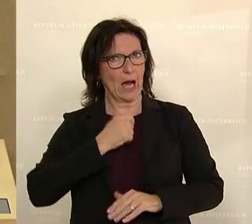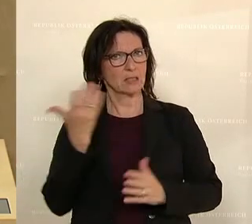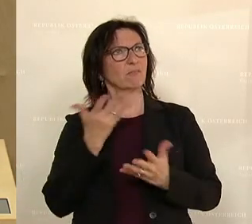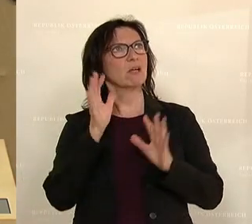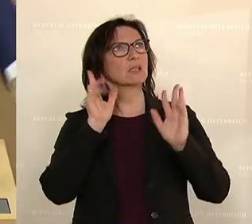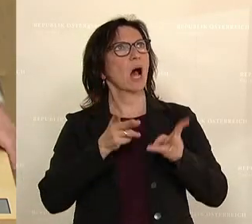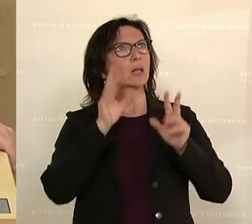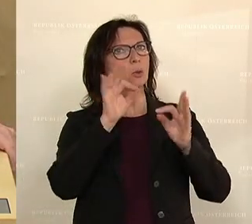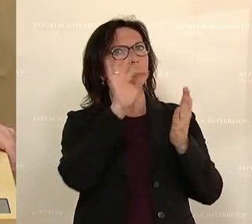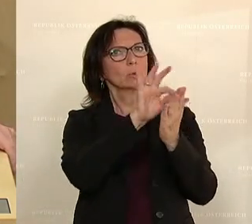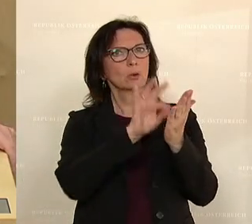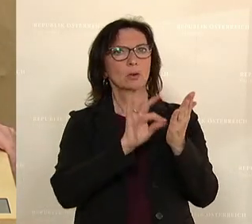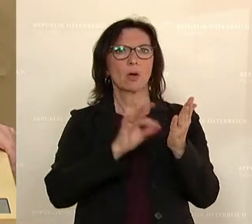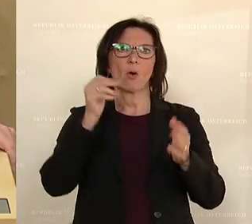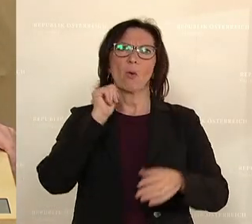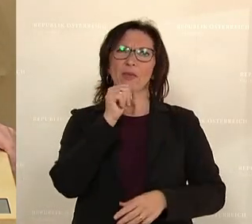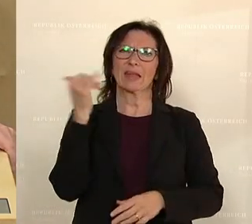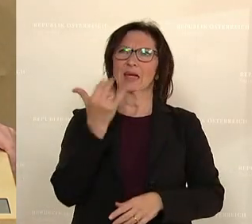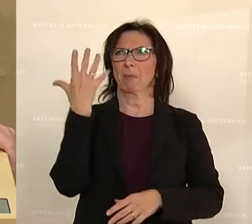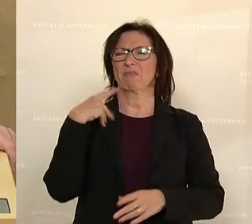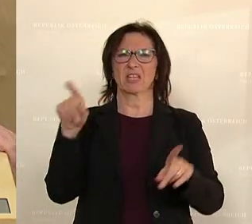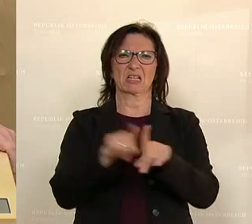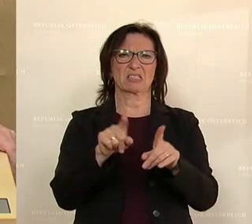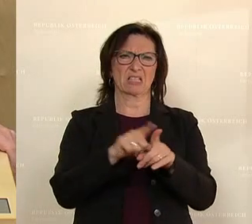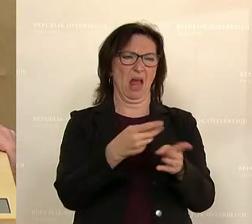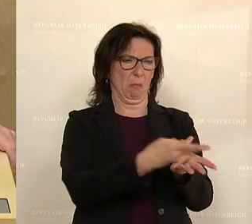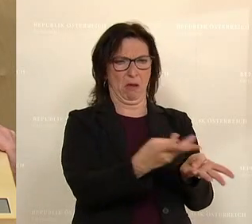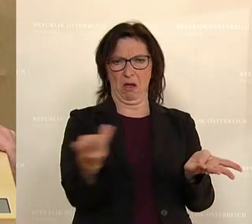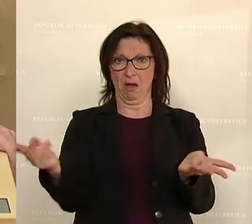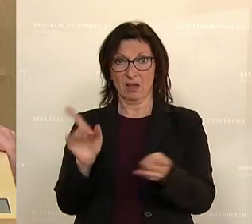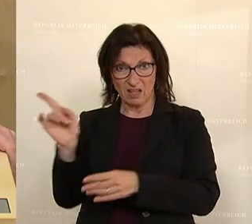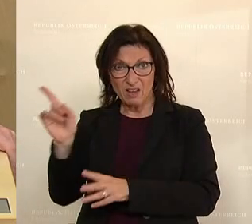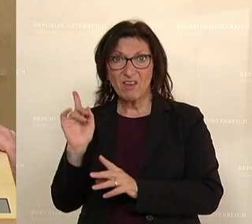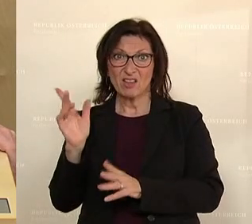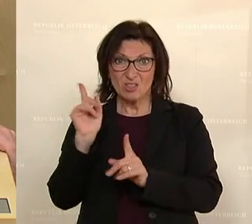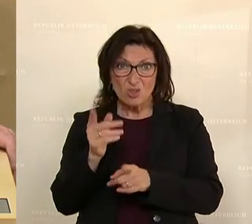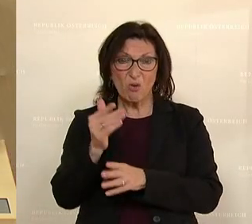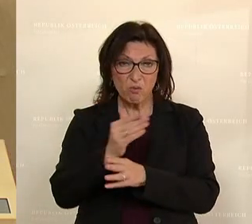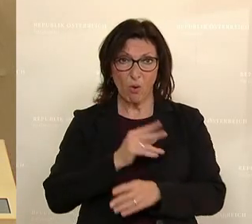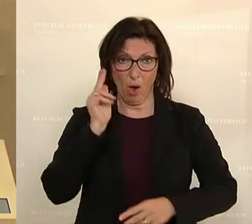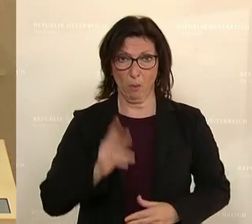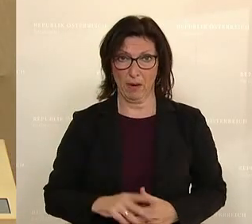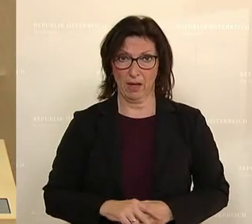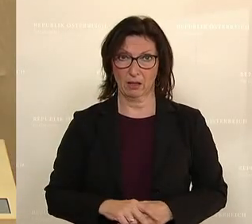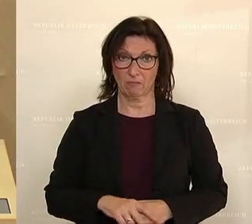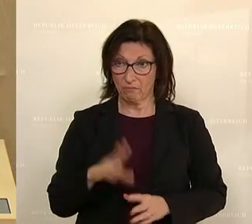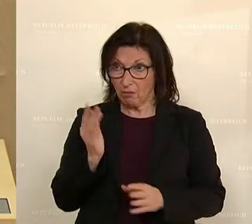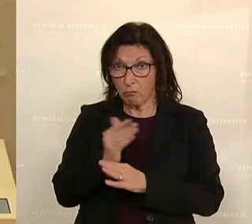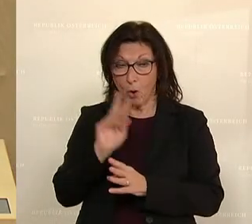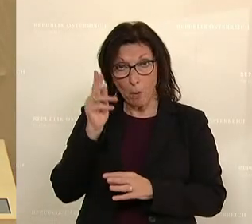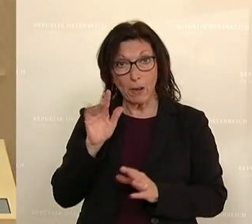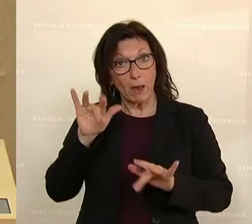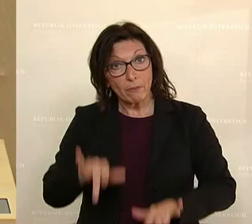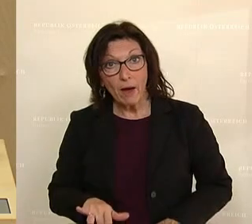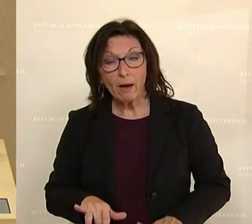denn 22 Mal den Bauch laden. Wenn Sie sich diese Gedanken gemacht hätten, dann wäre mit hoher Wahrscheinlichkeit so ein